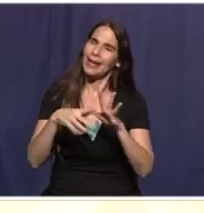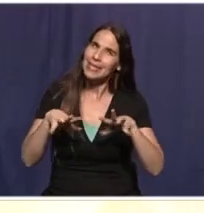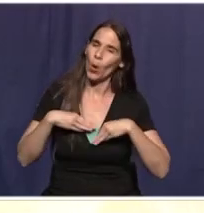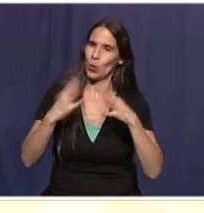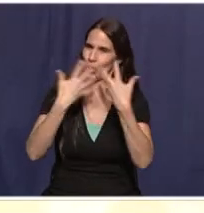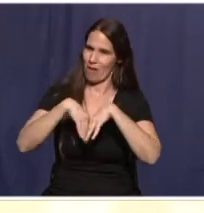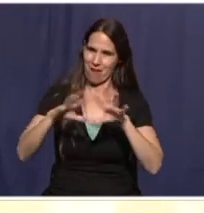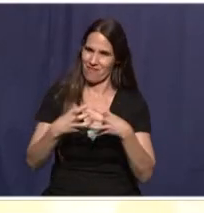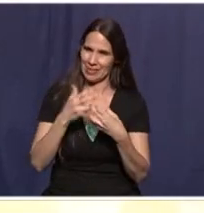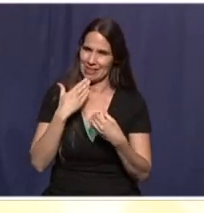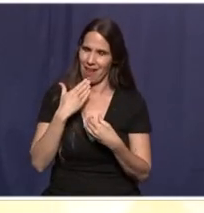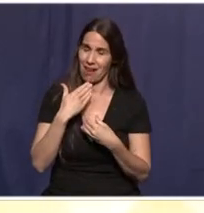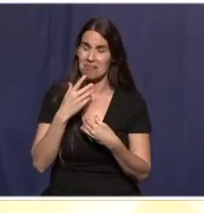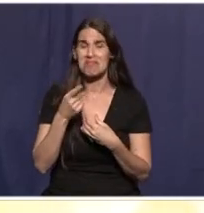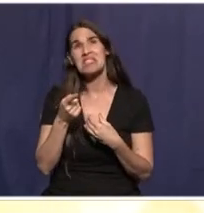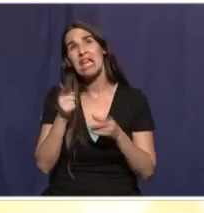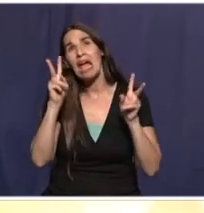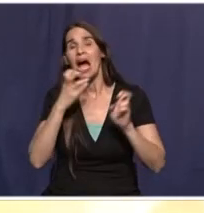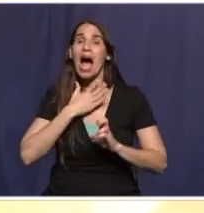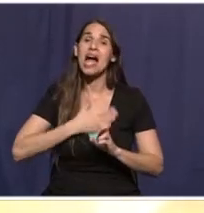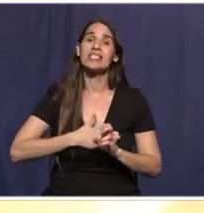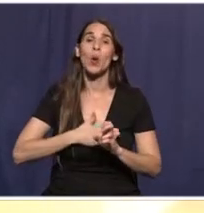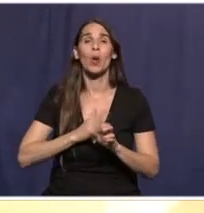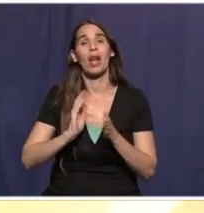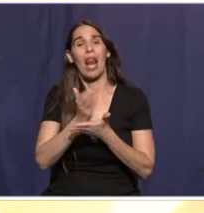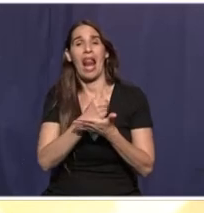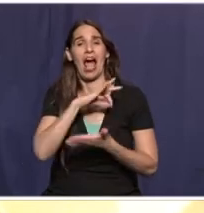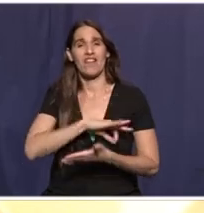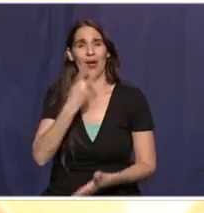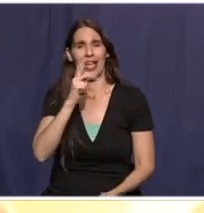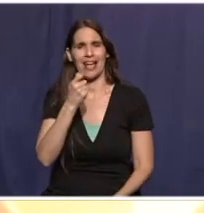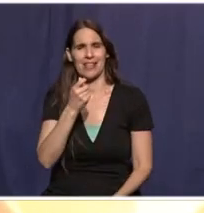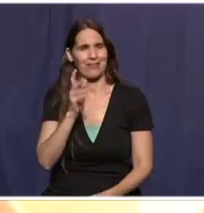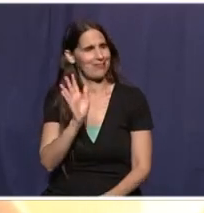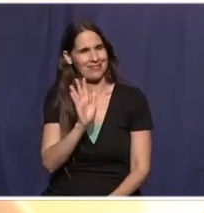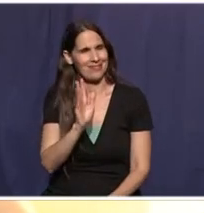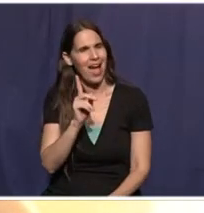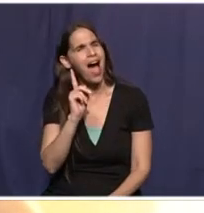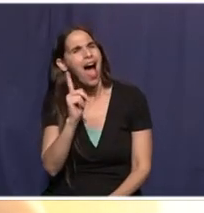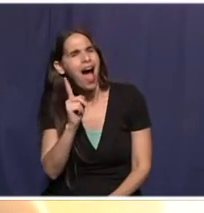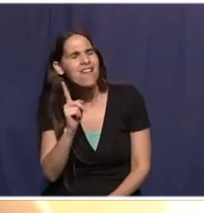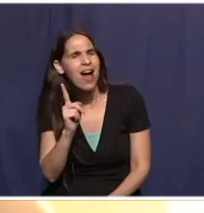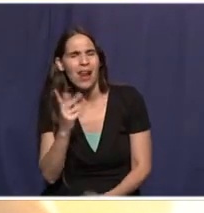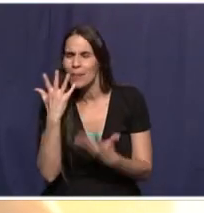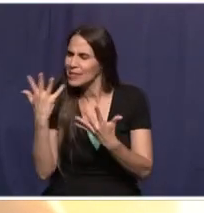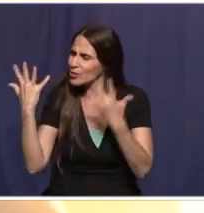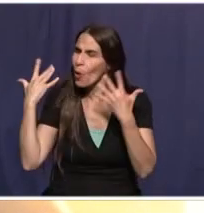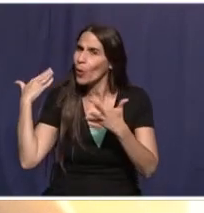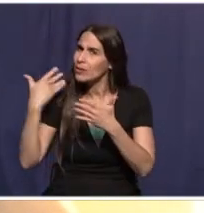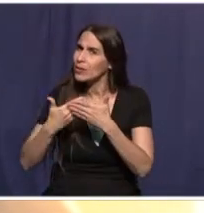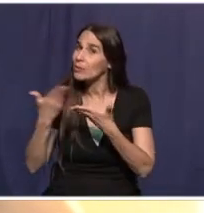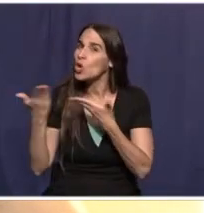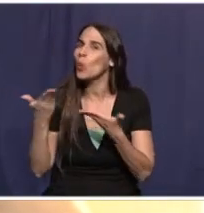להשתלב בחברה בישראל. זה רק רצון להגדיל את פוטנציאל ההסתכרות. אבל מה תגידו על ההשתלבות בעשור האחרון בשירות